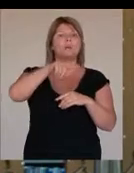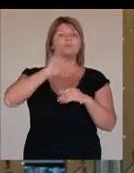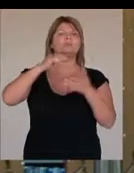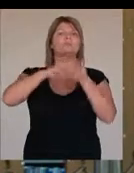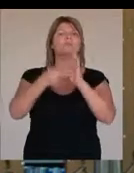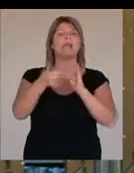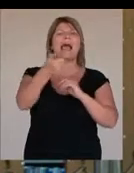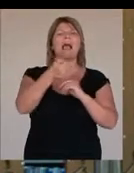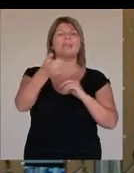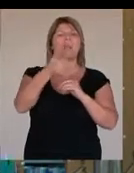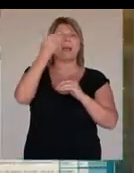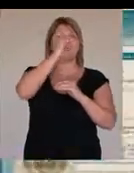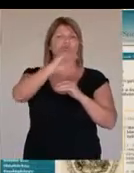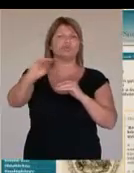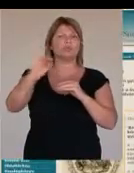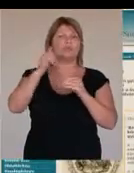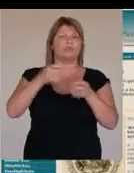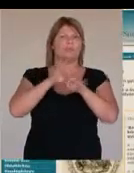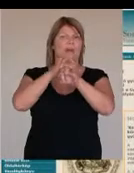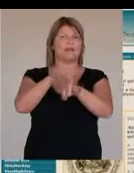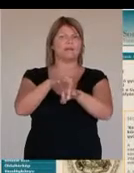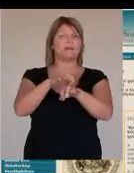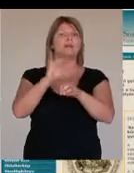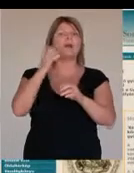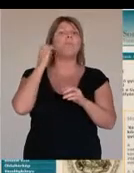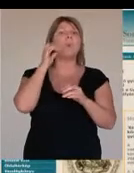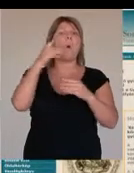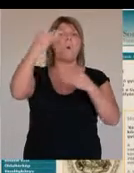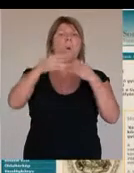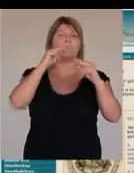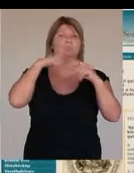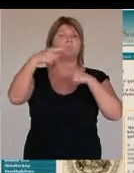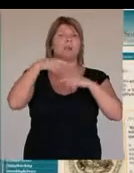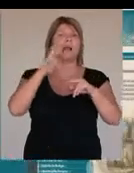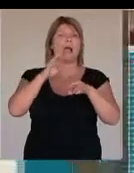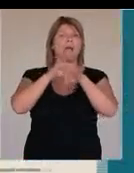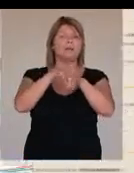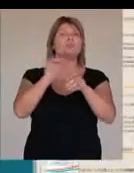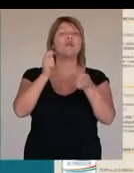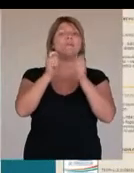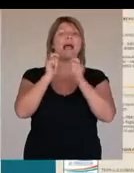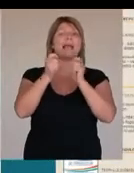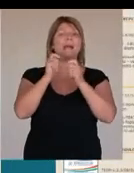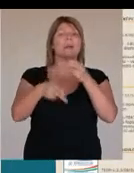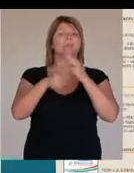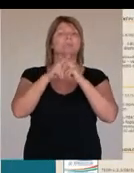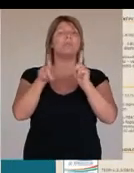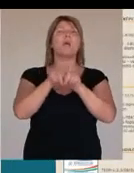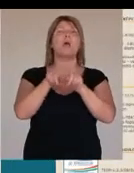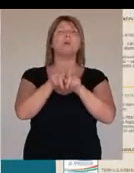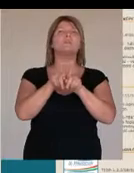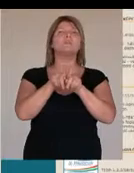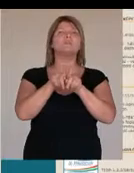tervezzük az SMS tájékoztatás bevezetését, blogokat lehet indítani, és pályázatok segítségével